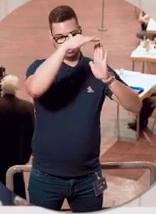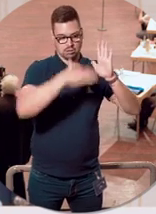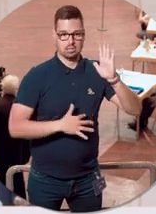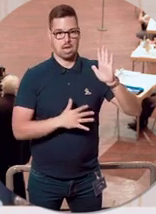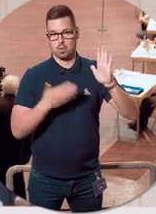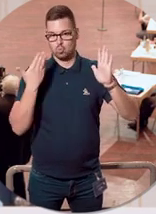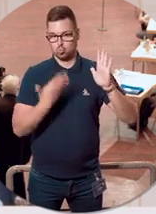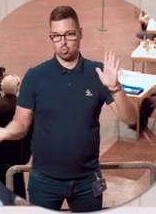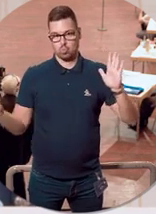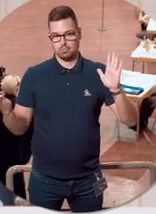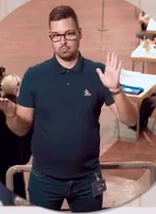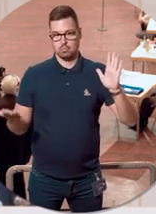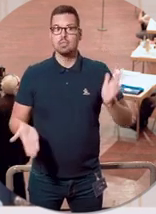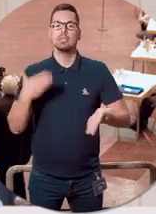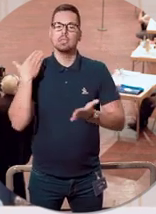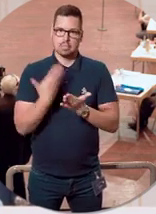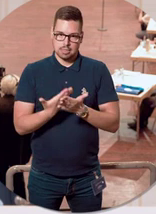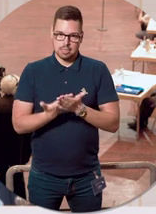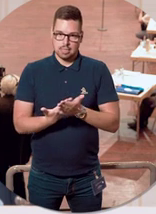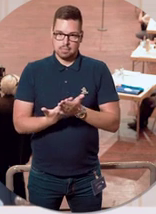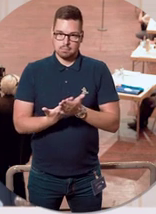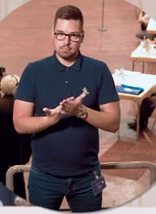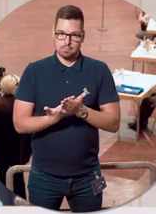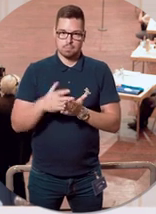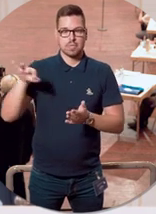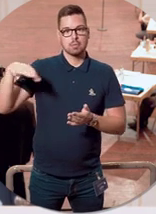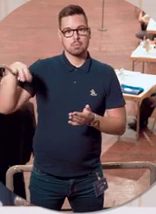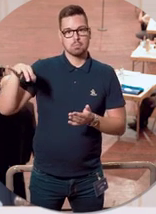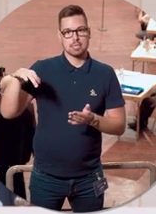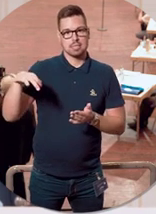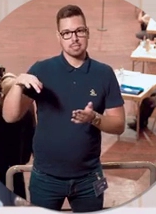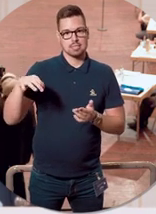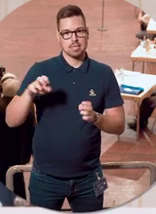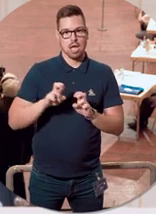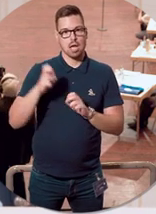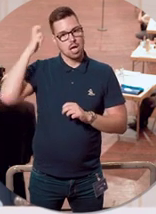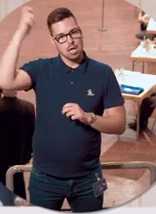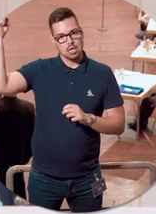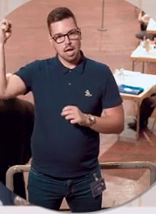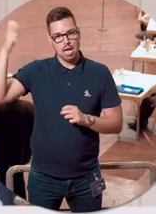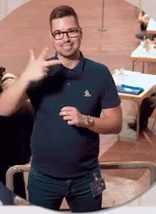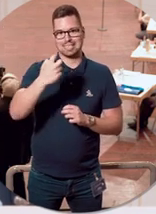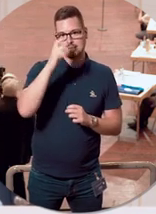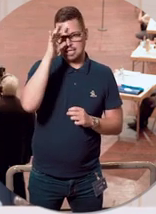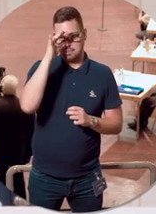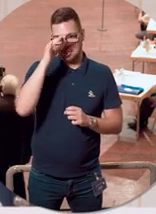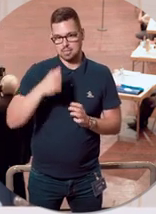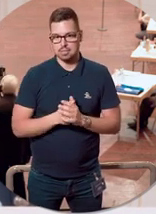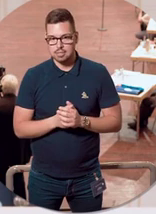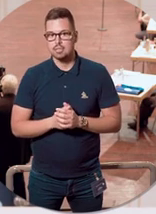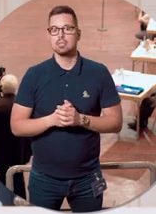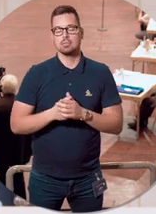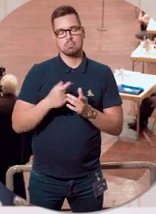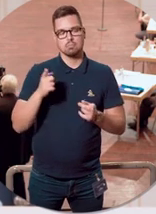Grundlage. Und deswegen haben wir in einer außerordentlichen Ministerratssitzung am 30. April auch Erleichterungen für diesen Personenkreis